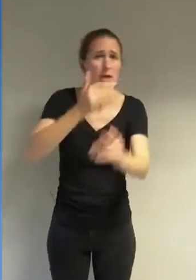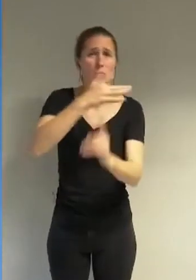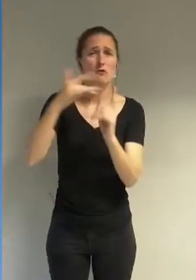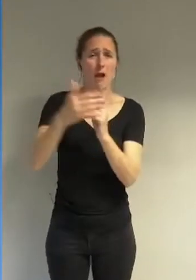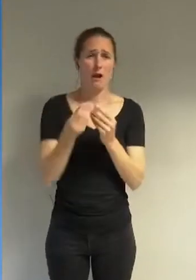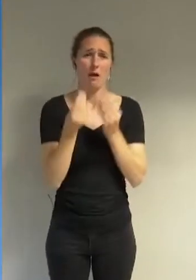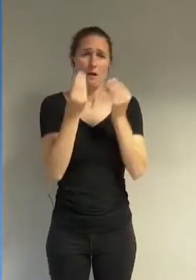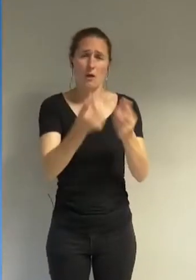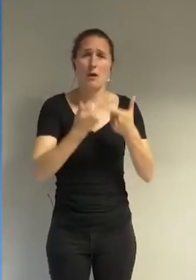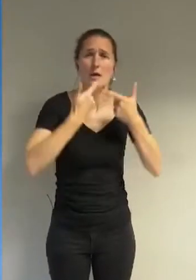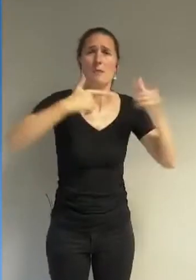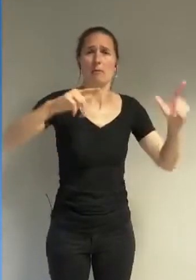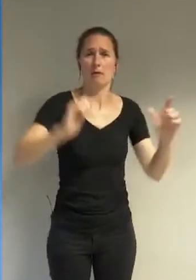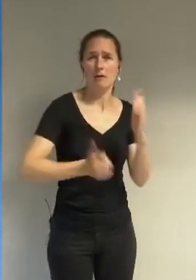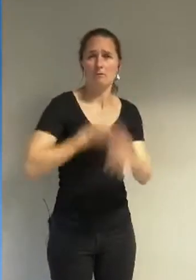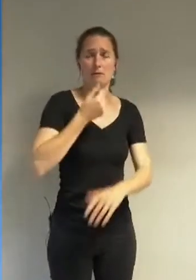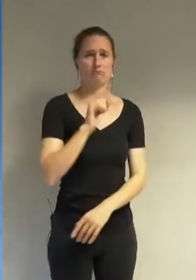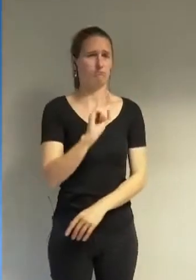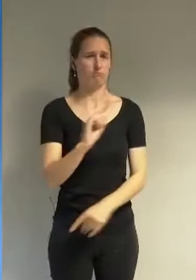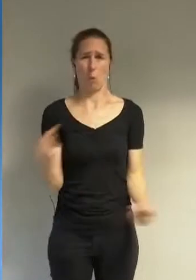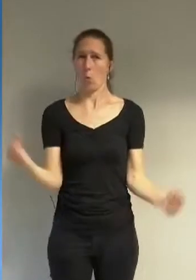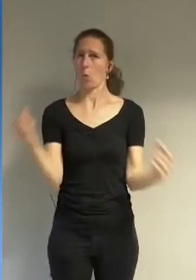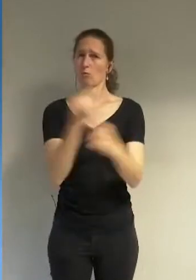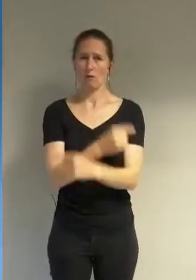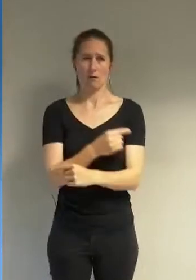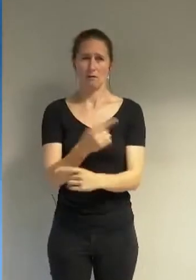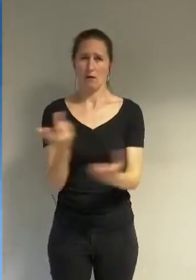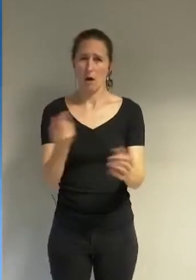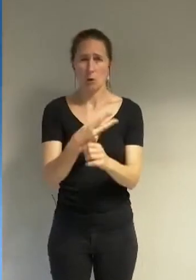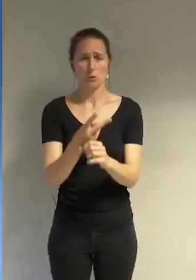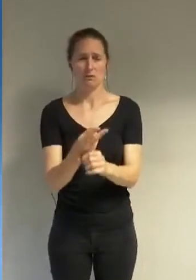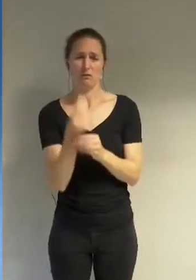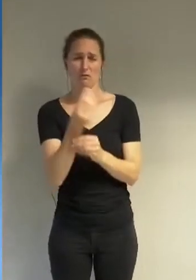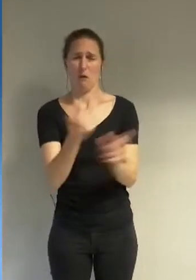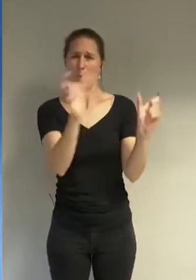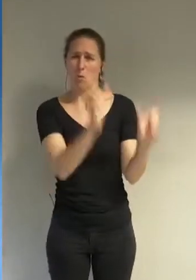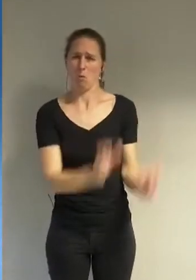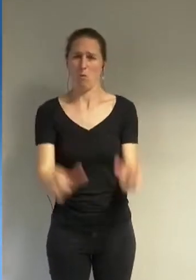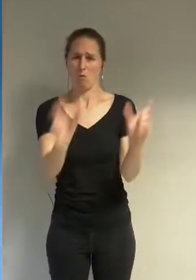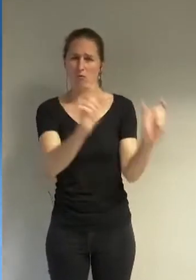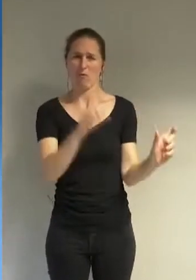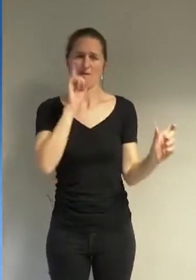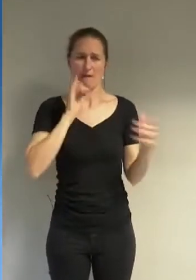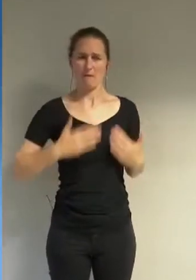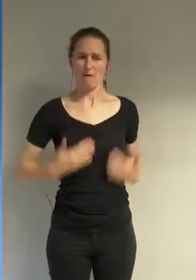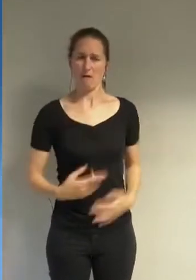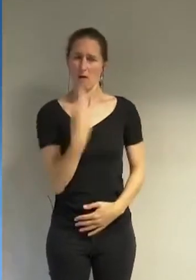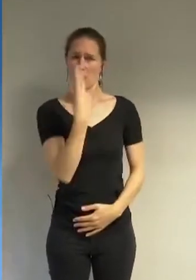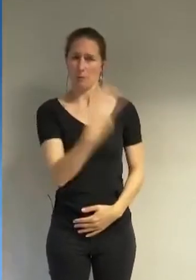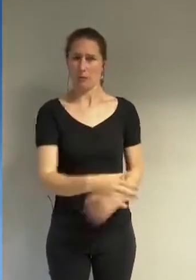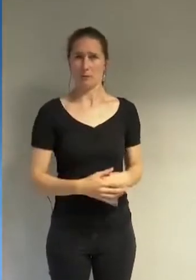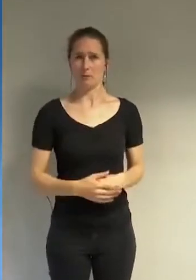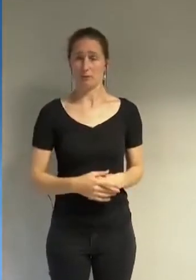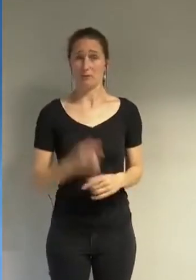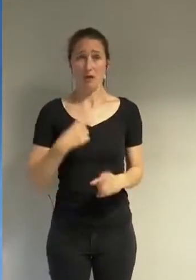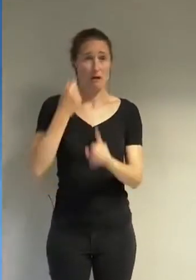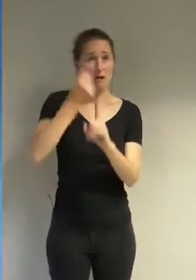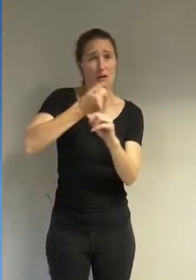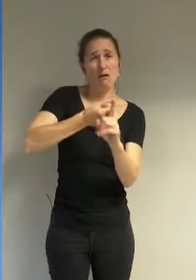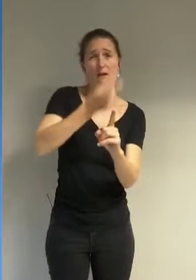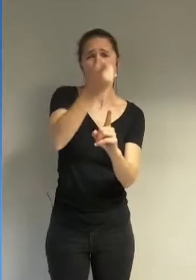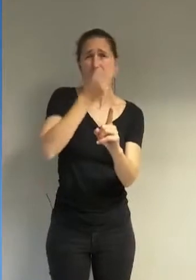'émancipation mais un instrument de contrôle du corps des femmes dont la revendication est orchestrée par un système